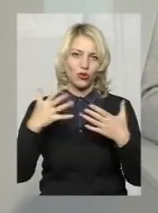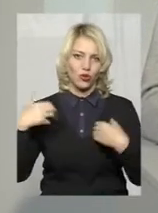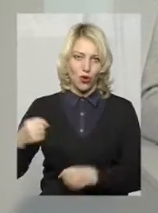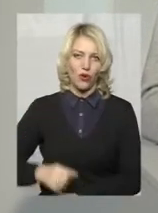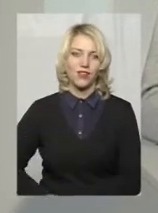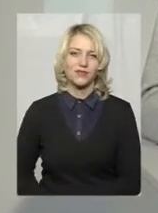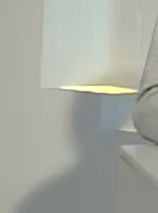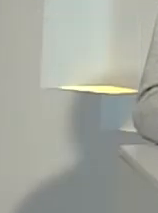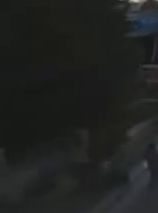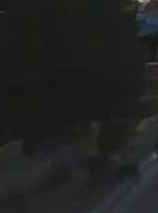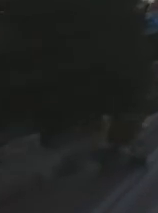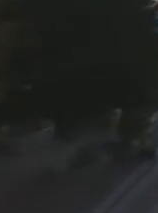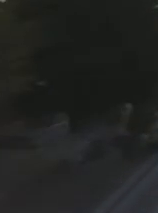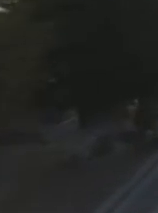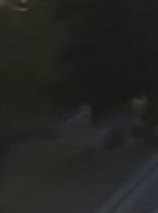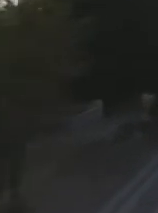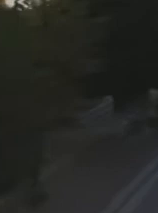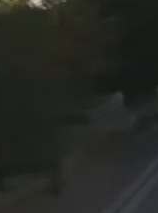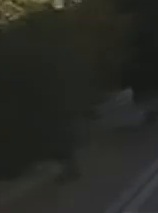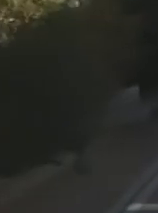Дякую